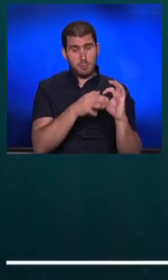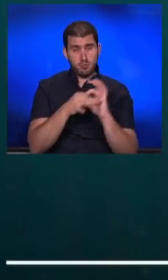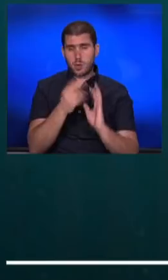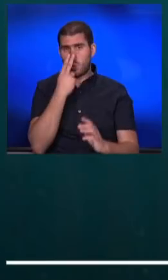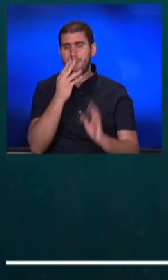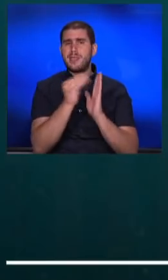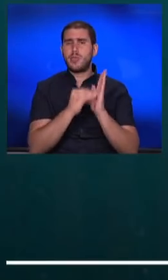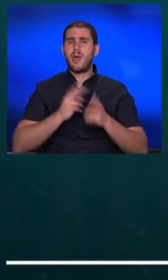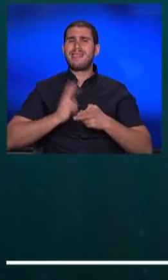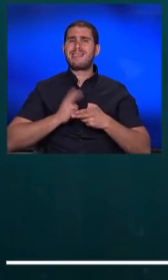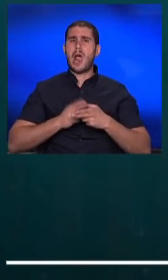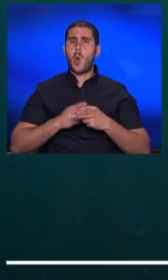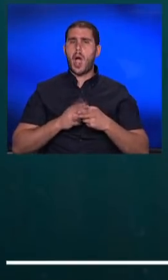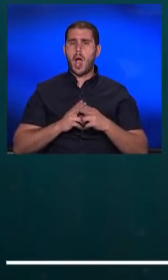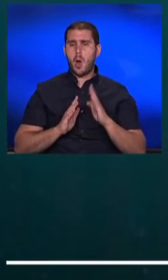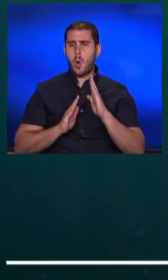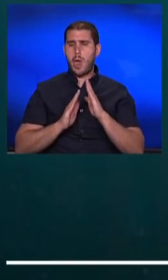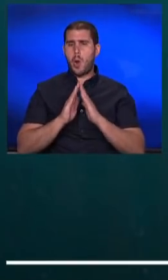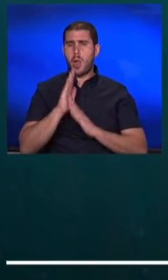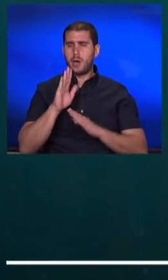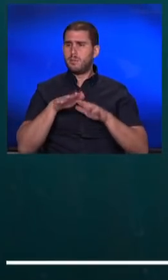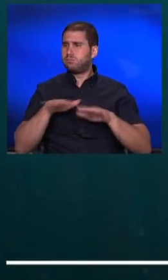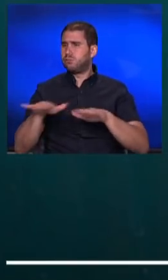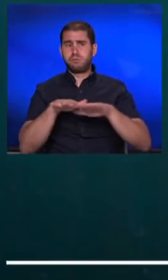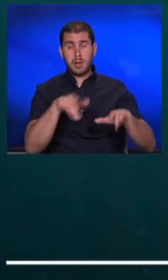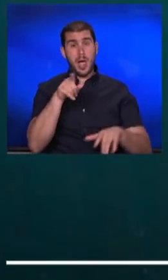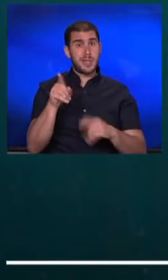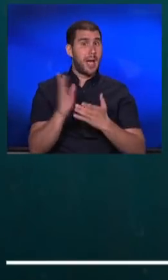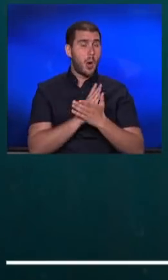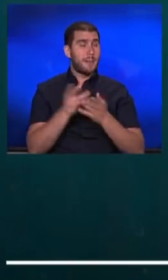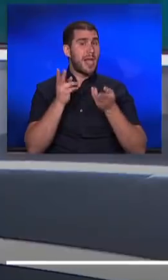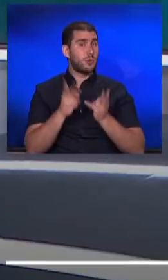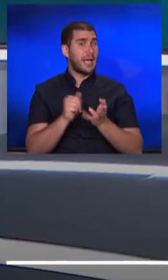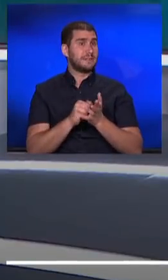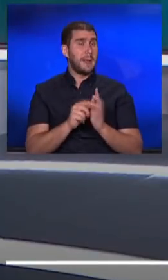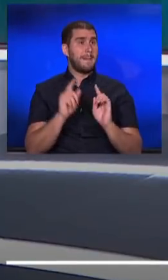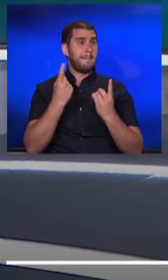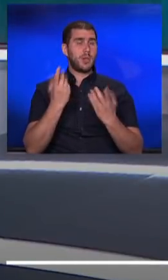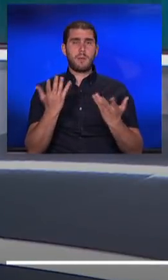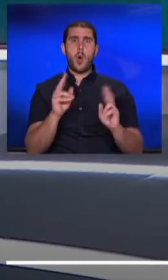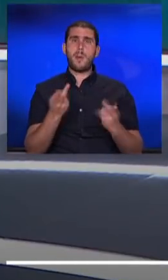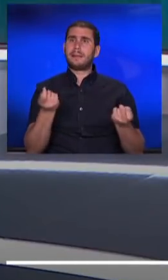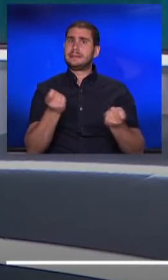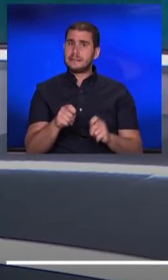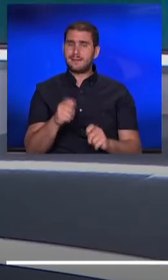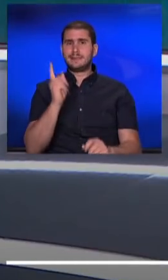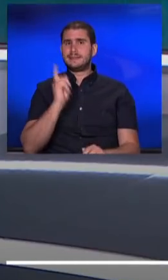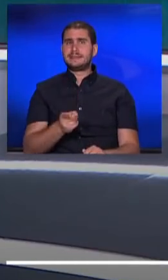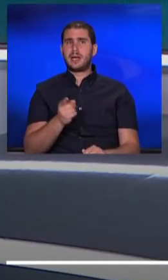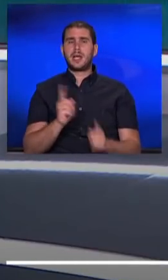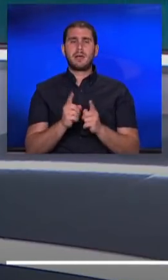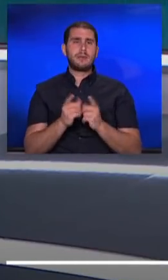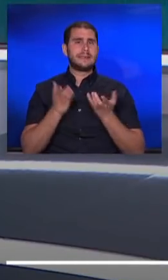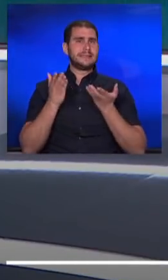נתוני התחלואה שעולים כל מיני התפרצויות. אתם ערוכים חלילה לאפשרות שפתאום נמצאת עצמנו בעוד סגר ויהיה צורך בסיוע